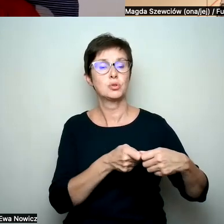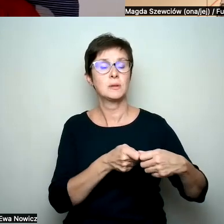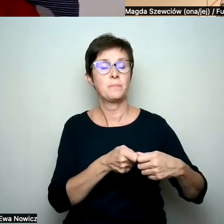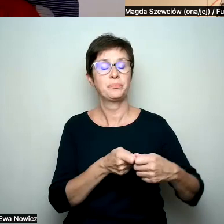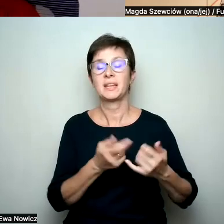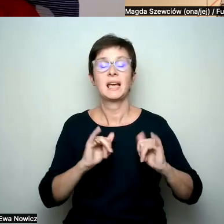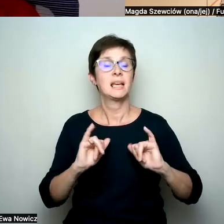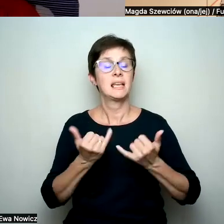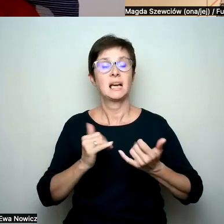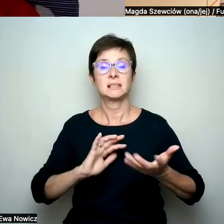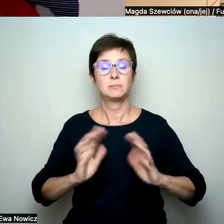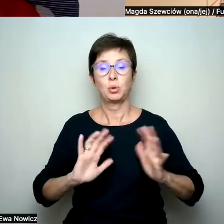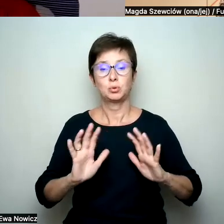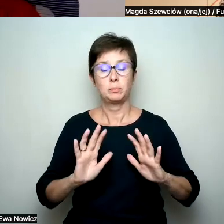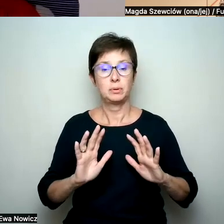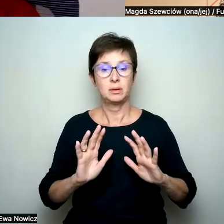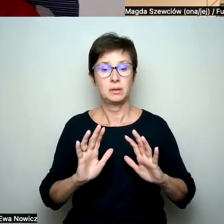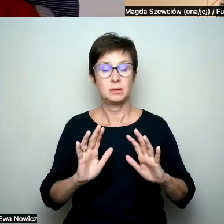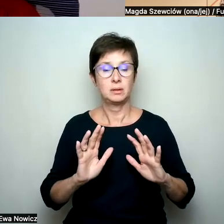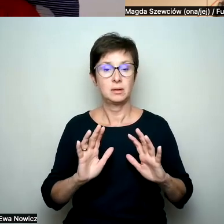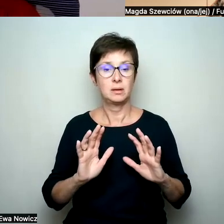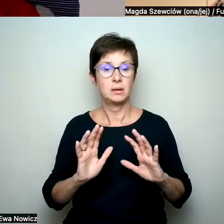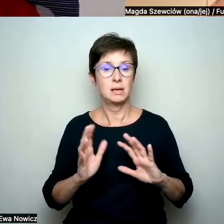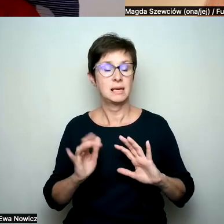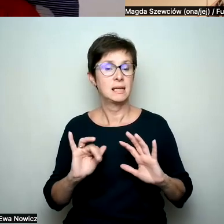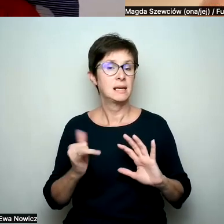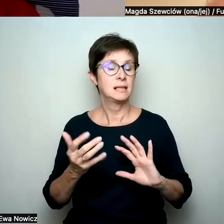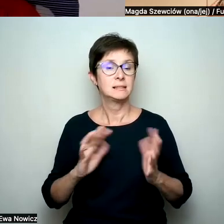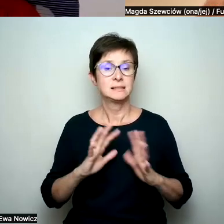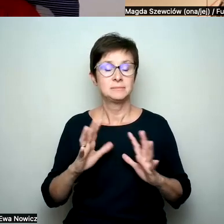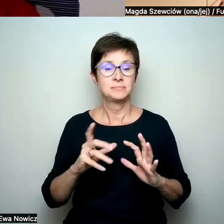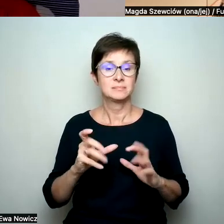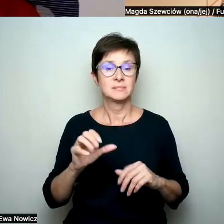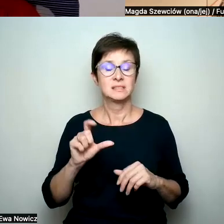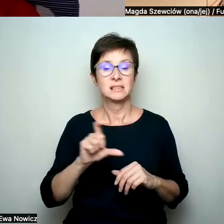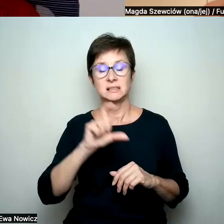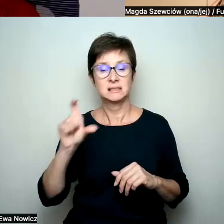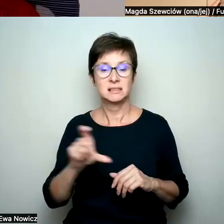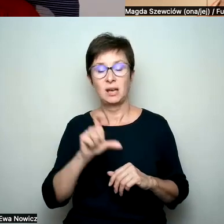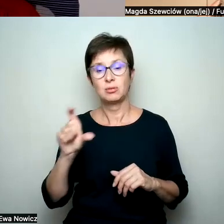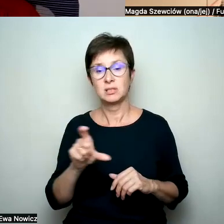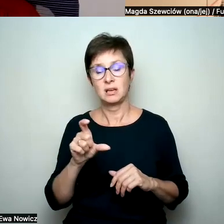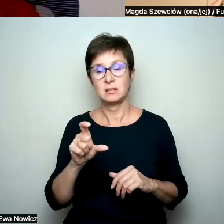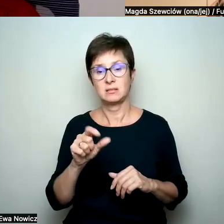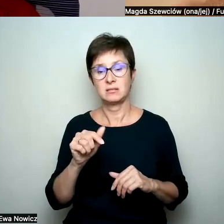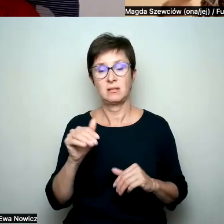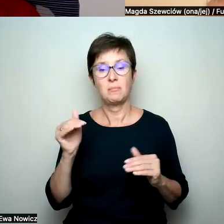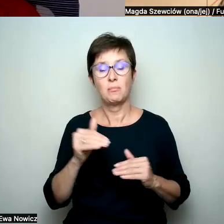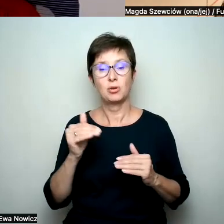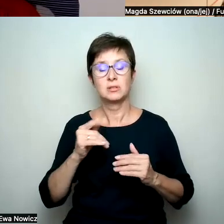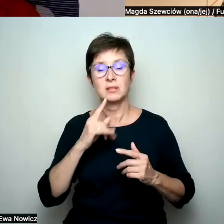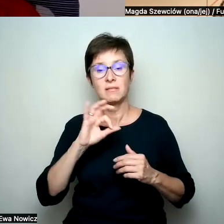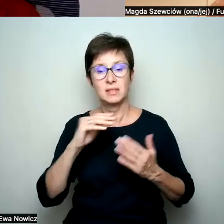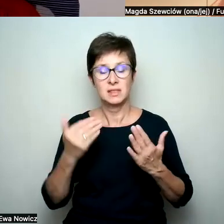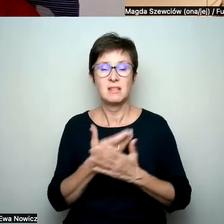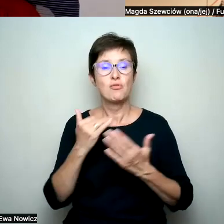sposób cały czas można redefiniować to swoje sojusznictwo. znaczy czym